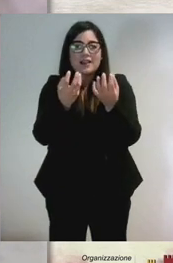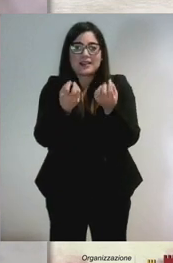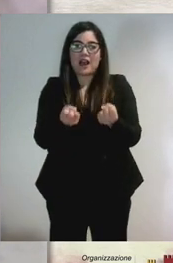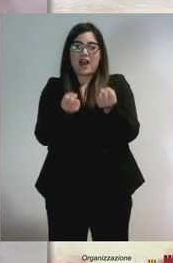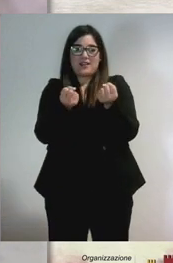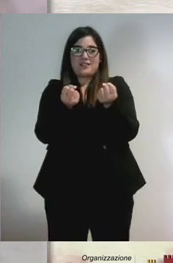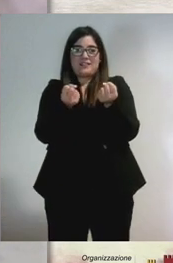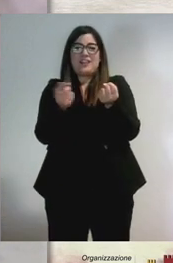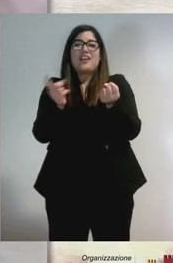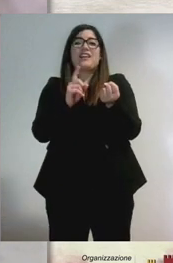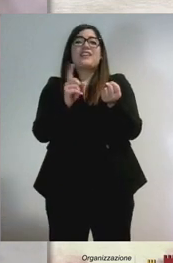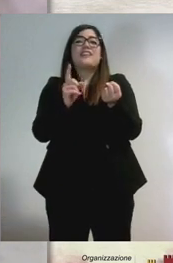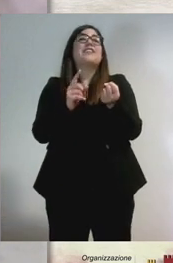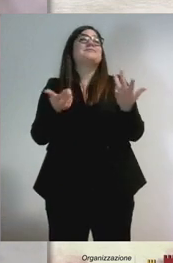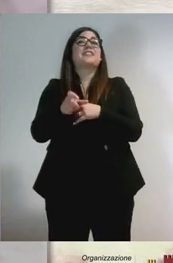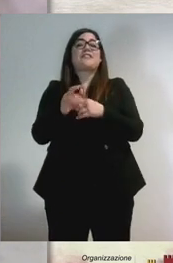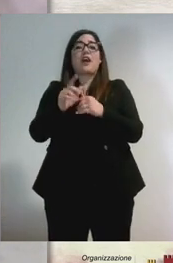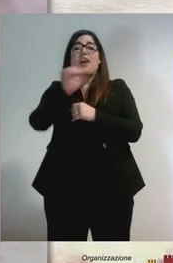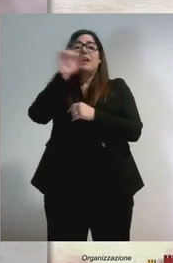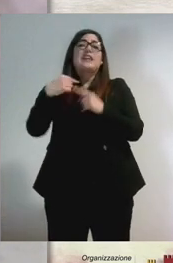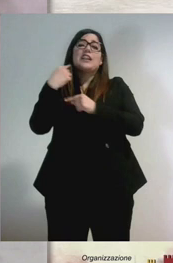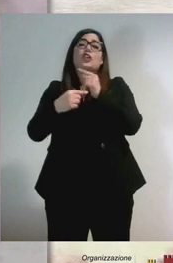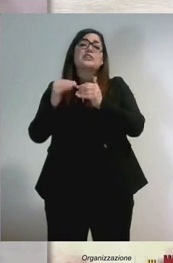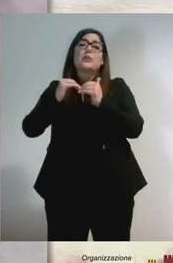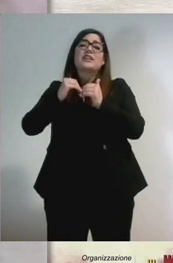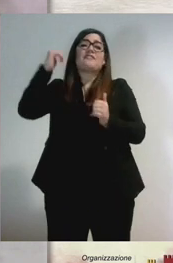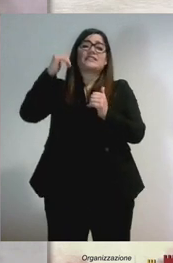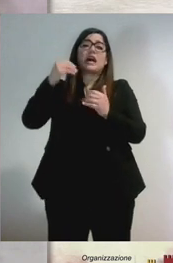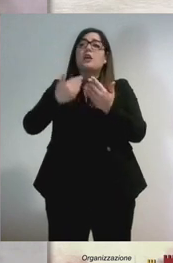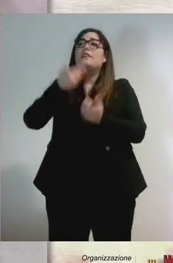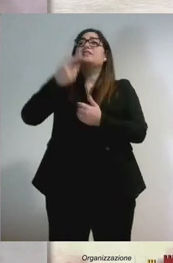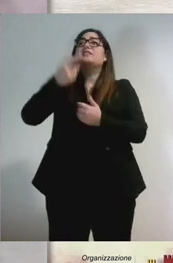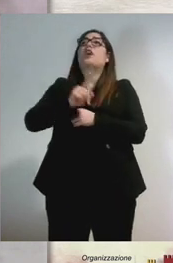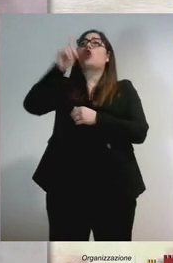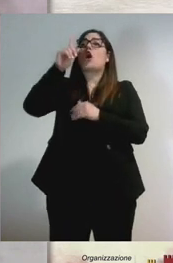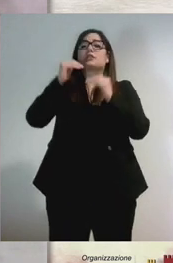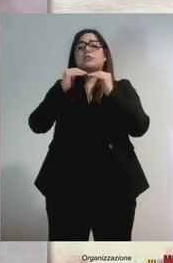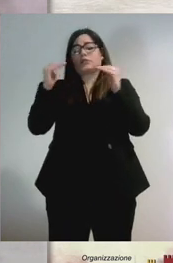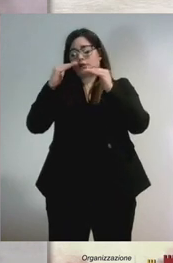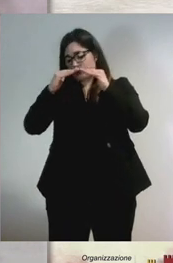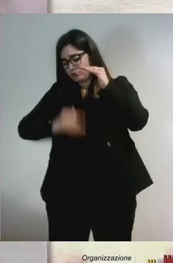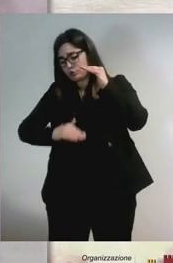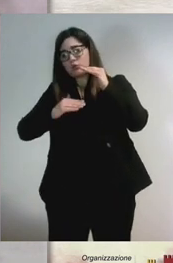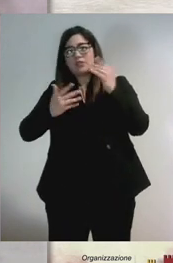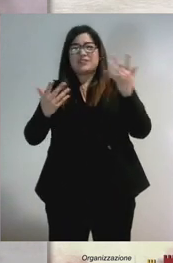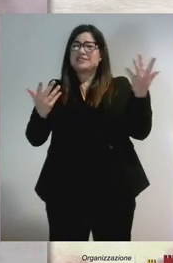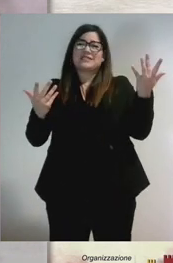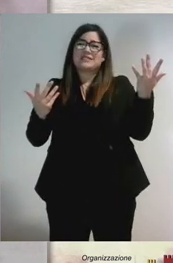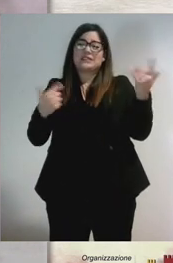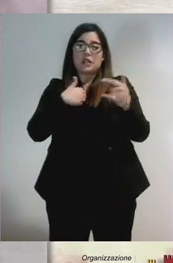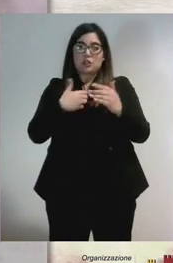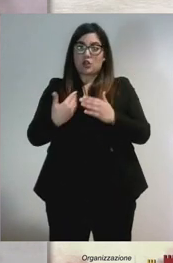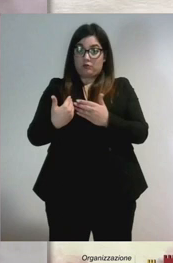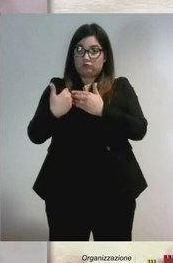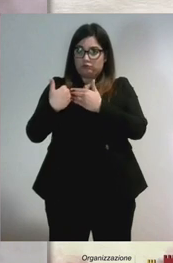un'Italia divisa, divisa dal nord, divisa dal sud. Io vi do un'esperienza da imprenditore che ci sono molti ragazzi